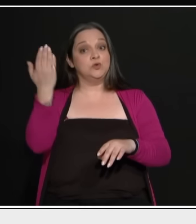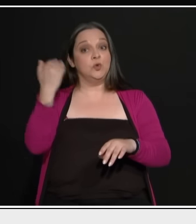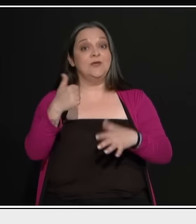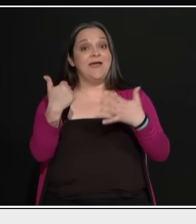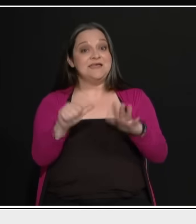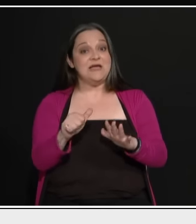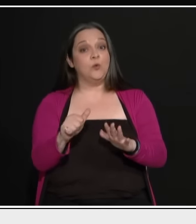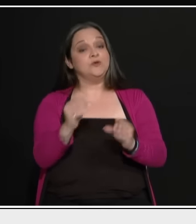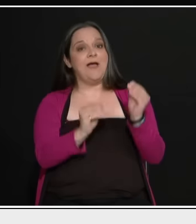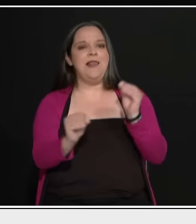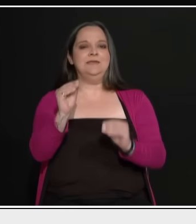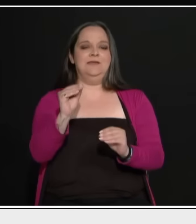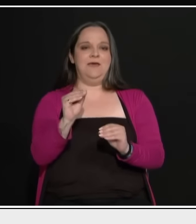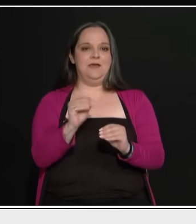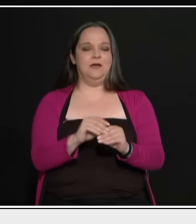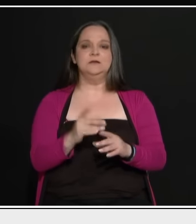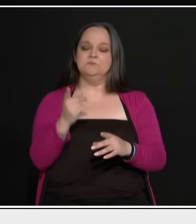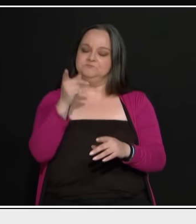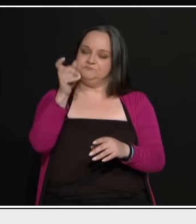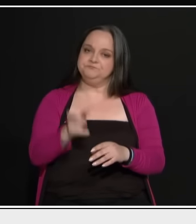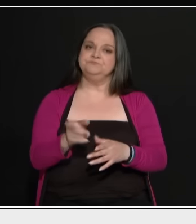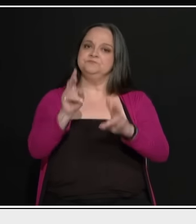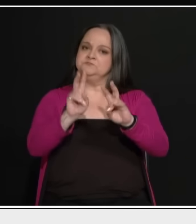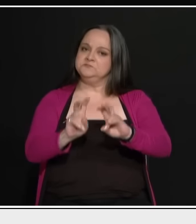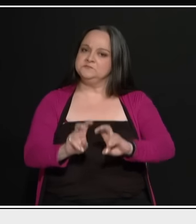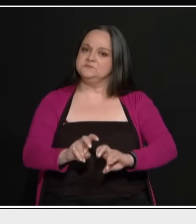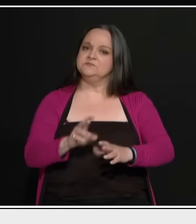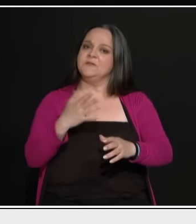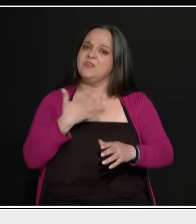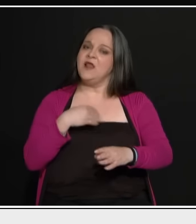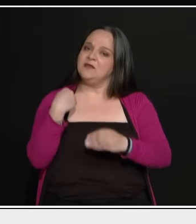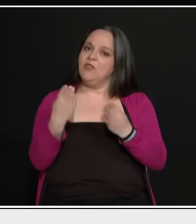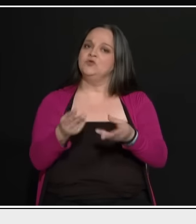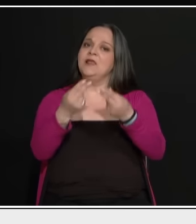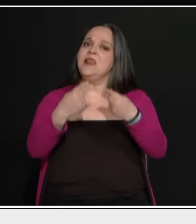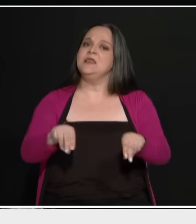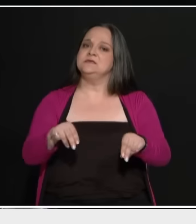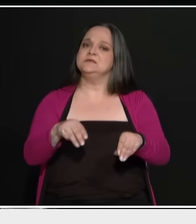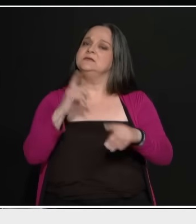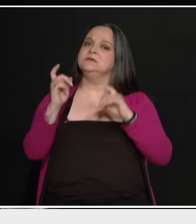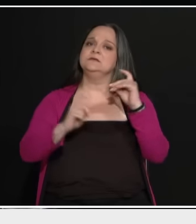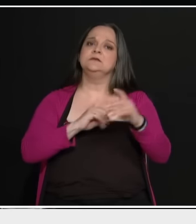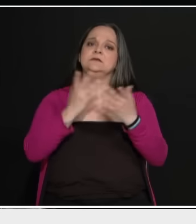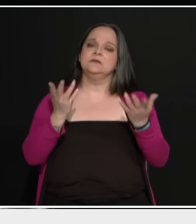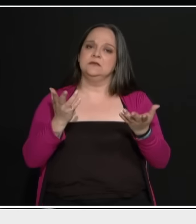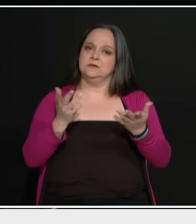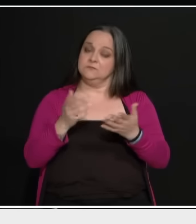Φαντάζομαι λοιπόν σε αυτές τις λύσεις έχετε κάποιες σκέψεις για το πώς η ψαλίδα μπορεί να διωθεί. Οι σκέψεις μου οι πρώτοι...